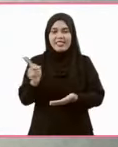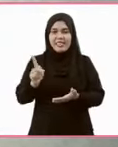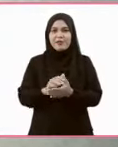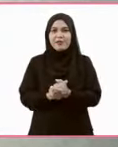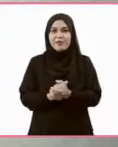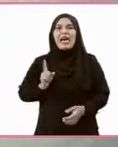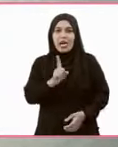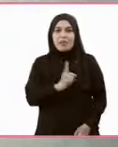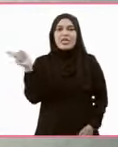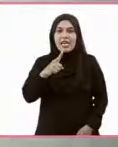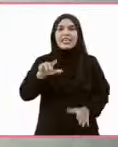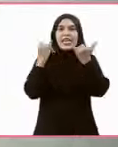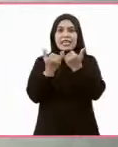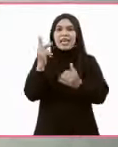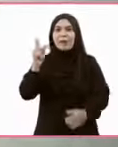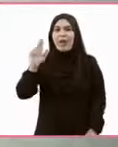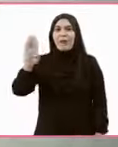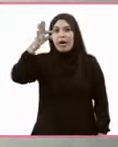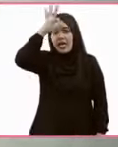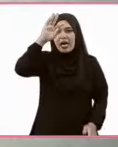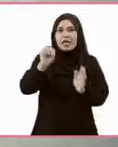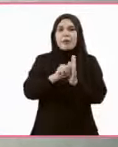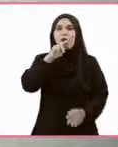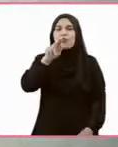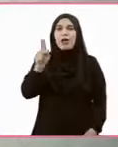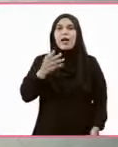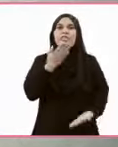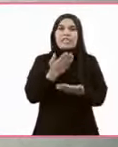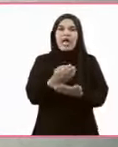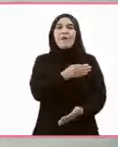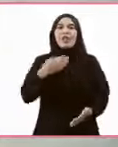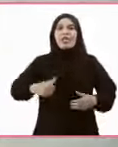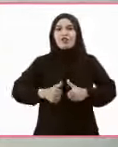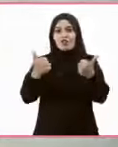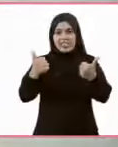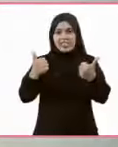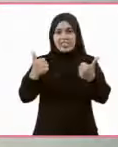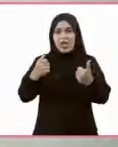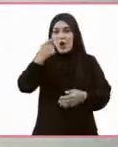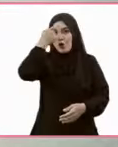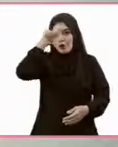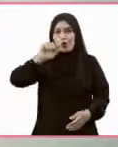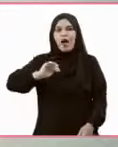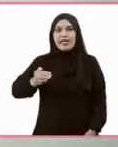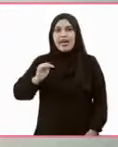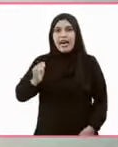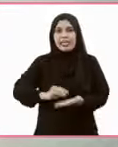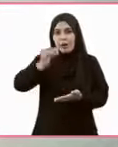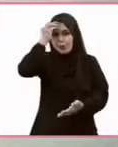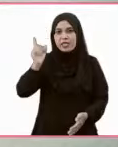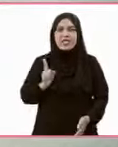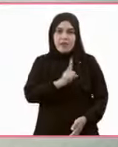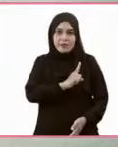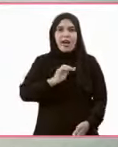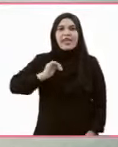Kebajikan Kami dari Yayasan Kemala Bayangkari mengucapkan selamat dan sukses Untuk